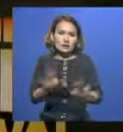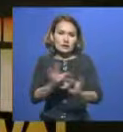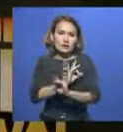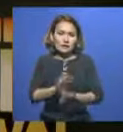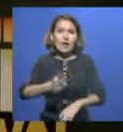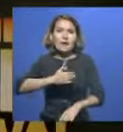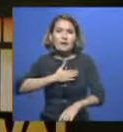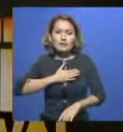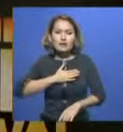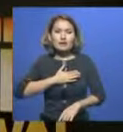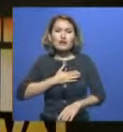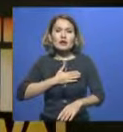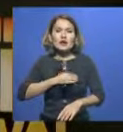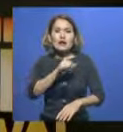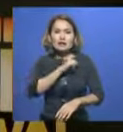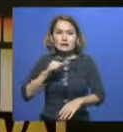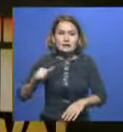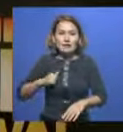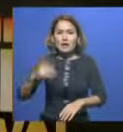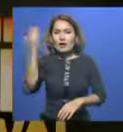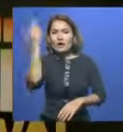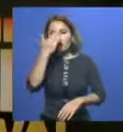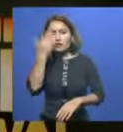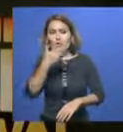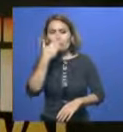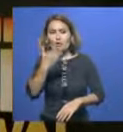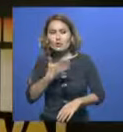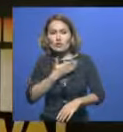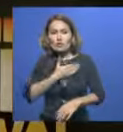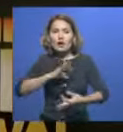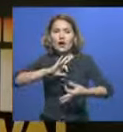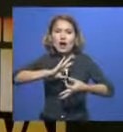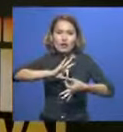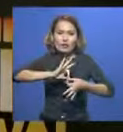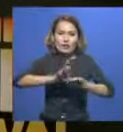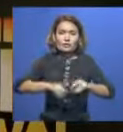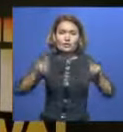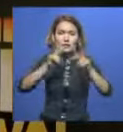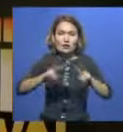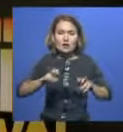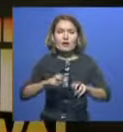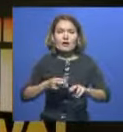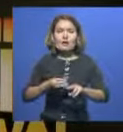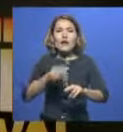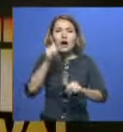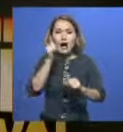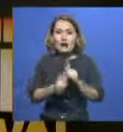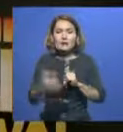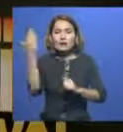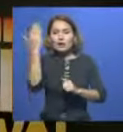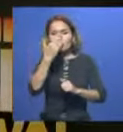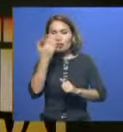Өзбасын кино дегенді адам жанын зертте өзерделе өдеп түсінемін. Яғни кезгелген кино, көңілгіді, эмоцияны,